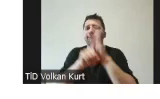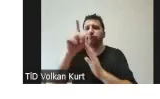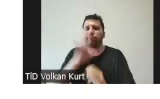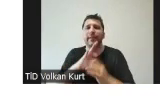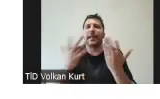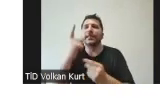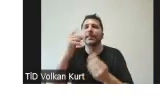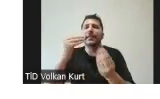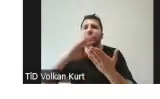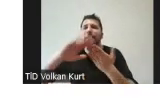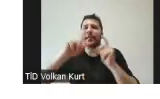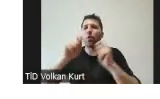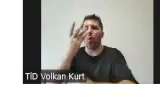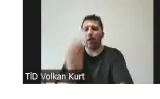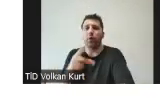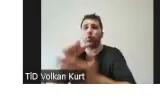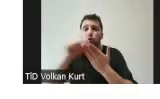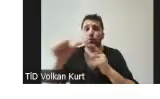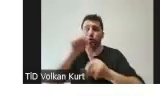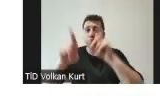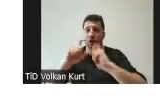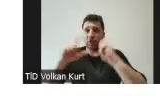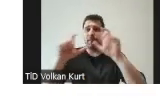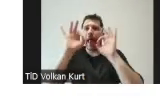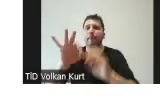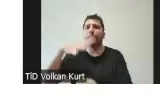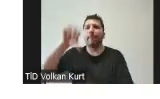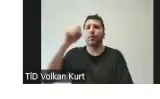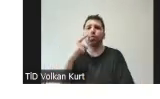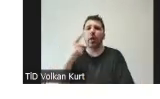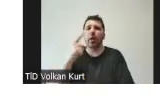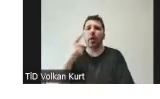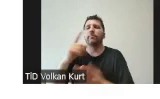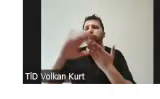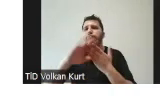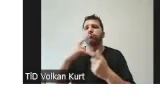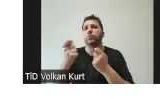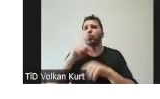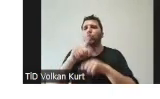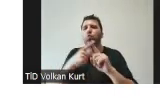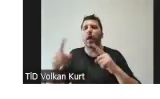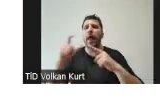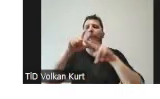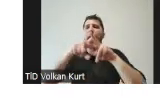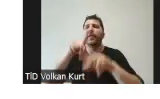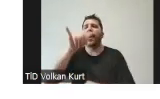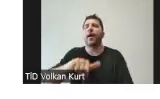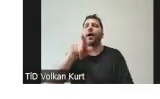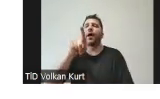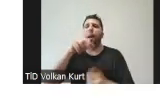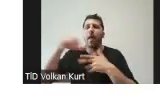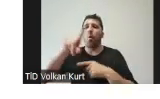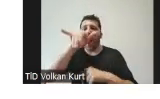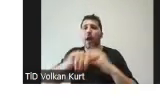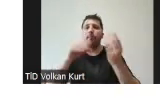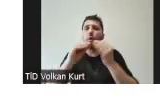iyileştirme sağlayacak? Tüm soruları yanıtlarken hep merkezde toparlanma süreci ele aldığınız hak alanı ve oradaki hak sorununun